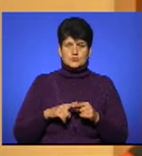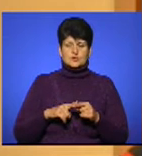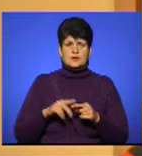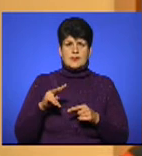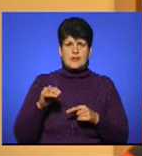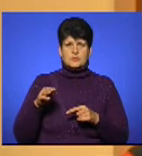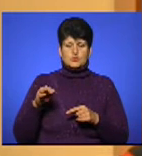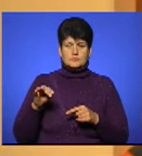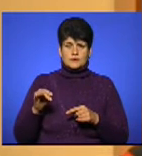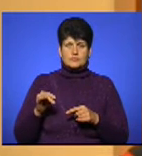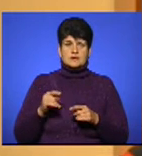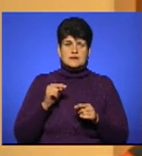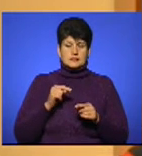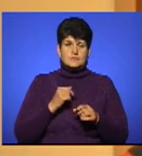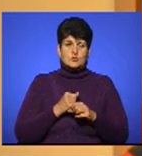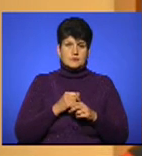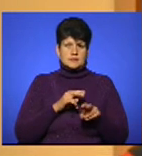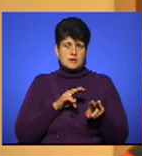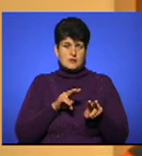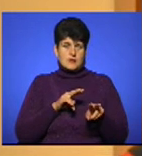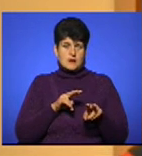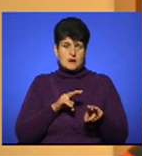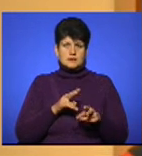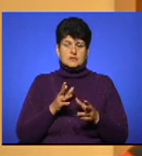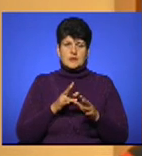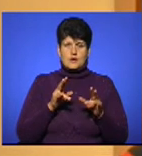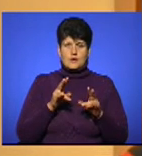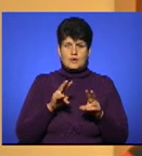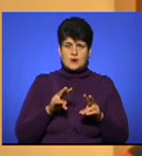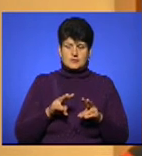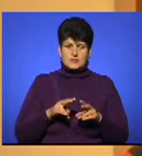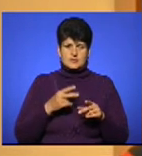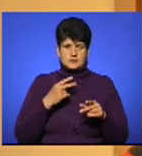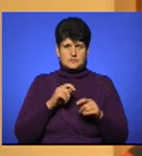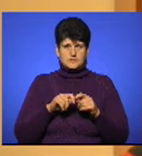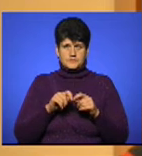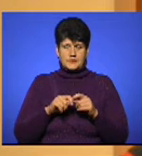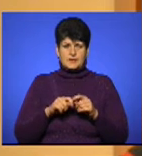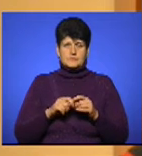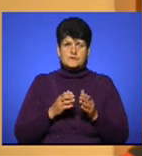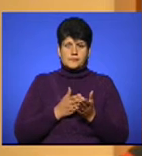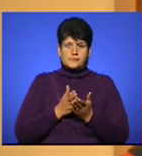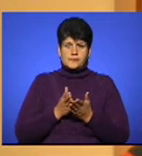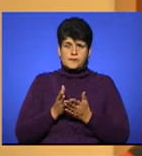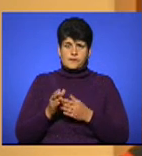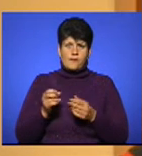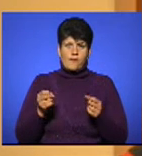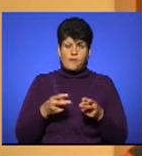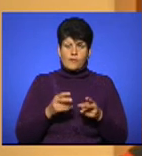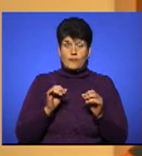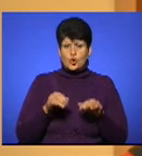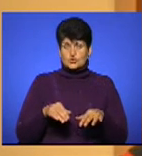встановлюється за пацієнтом дисперсений нагляд, де оглядається і наглядається вузькими спеціалістами. Можуть